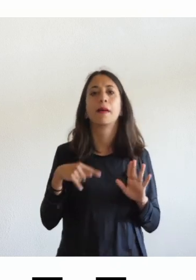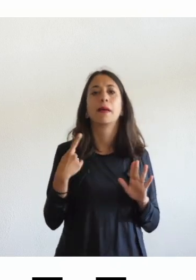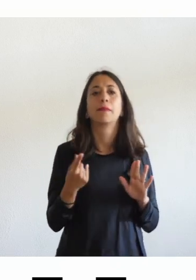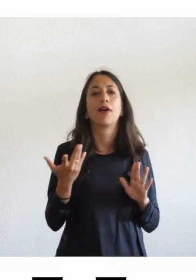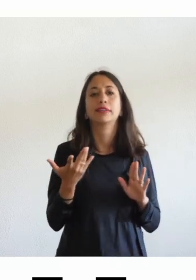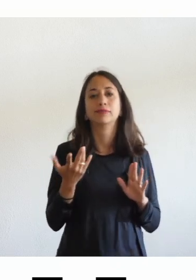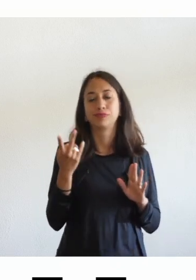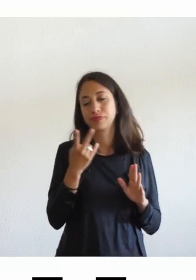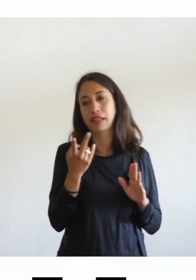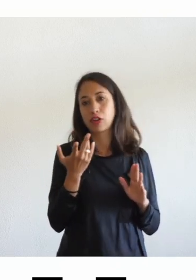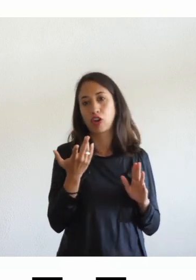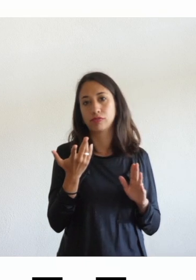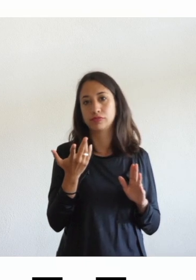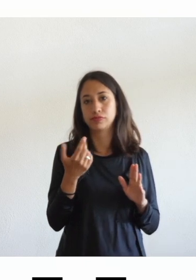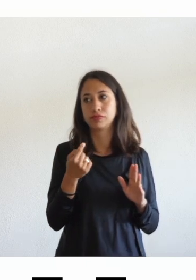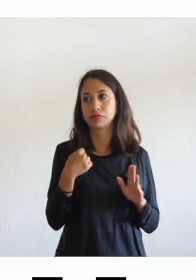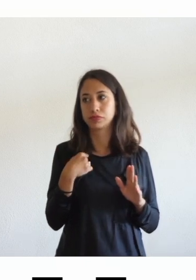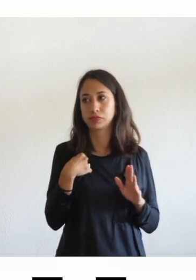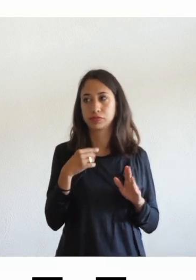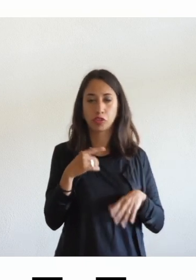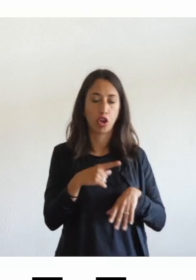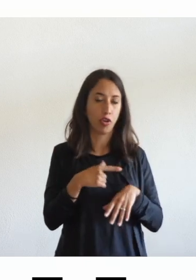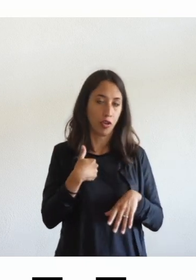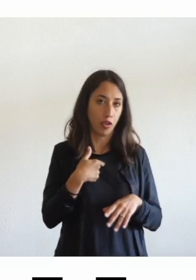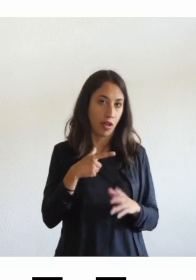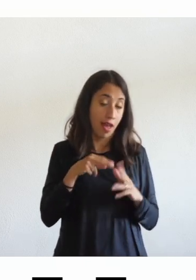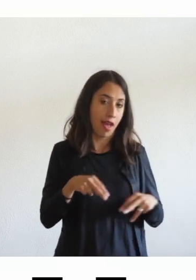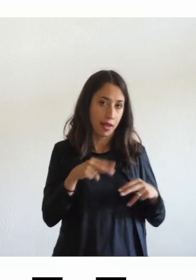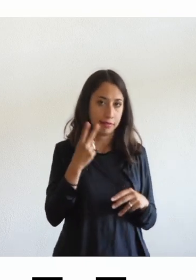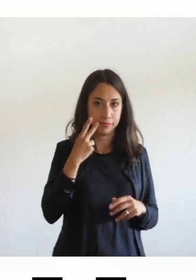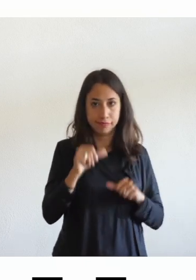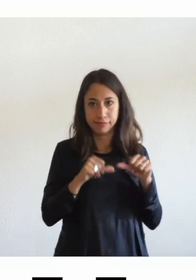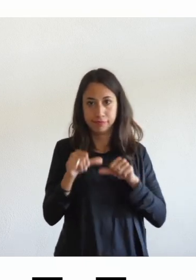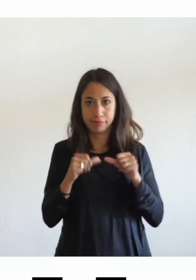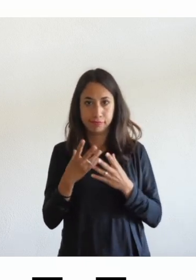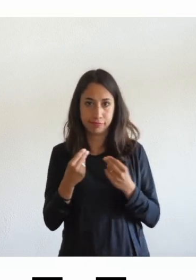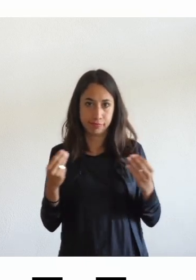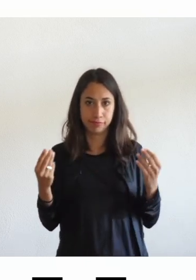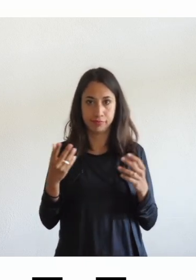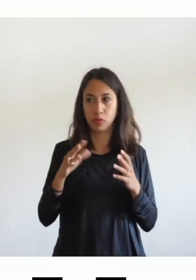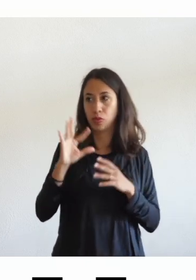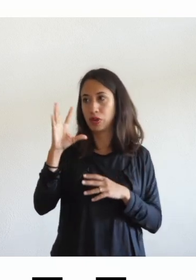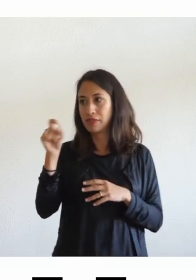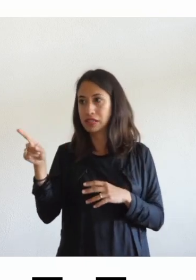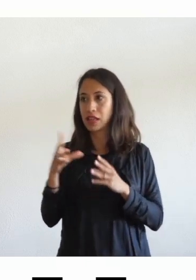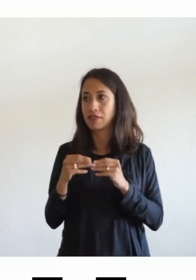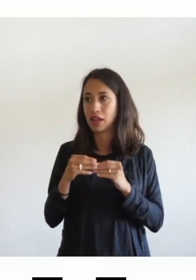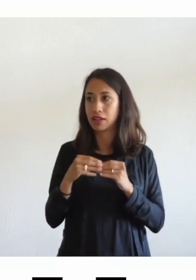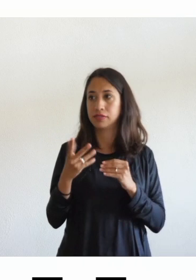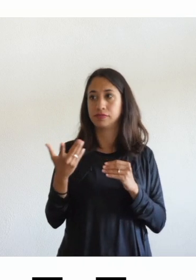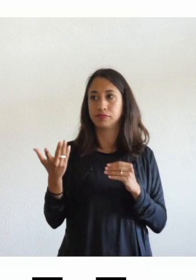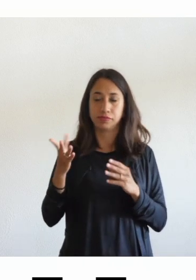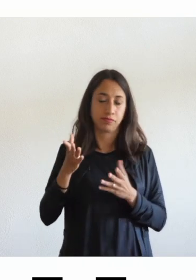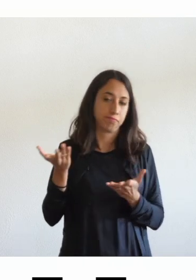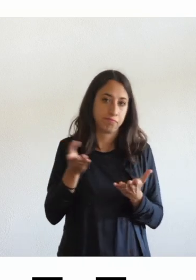io ne ho scorsi e visti diversi prodotti dalle università però le cose cambiano nel